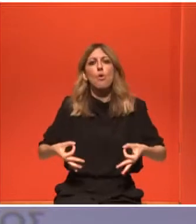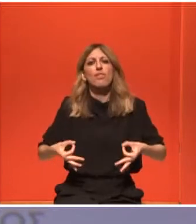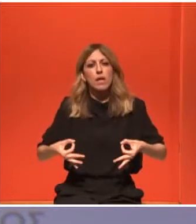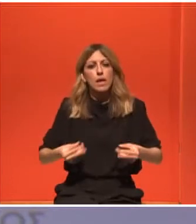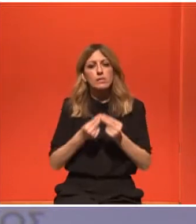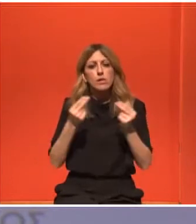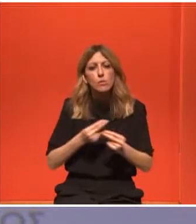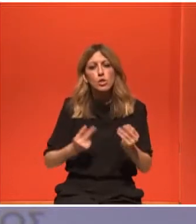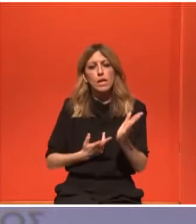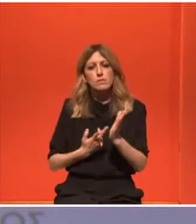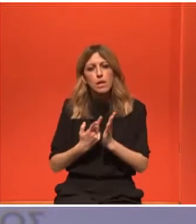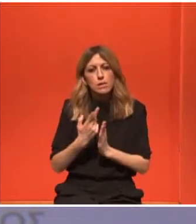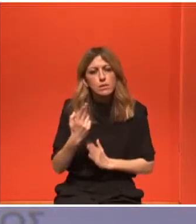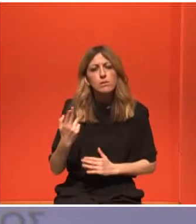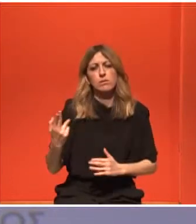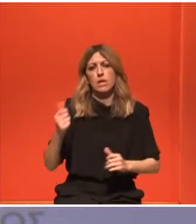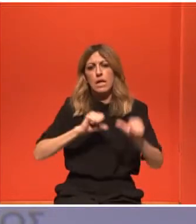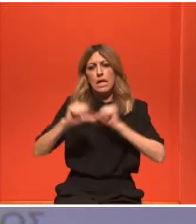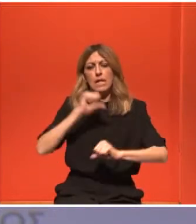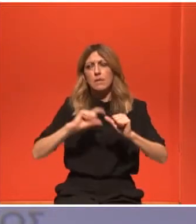χημειοθεραπείες, έμεινα πολύ καιρό στο νοσοκομείο,